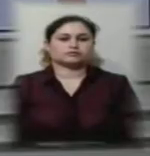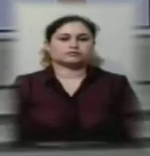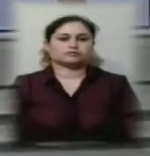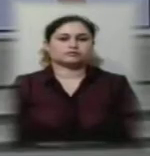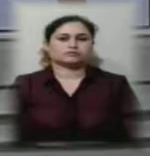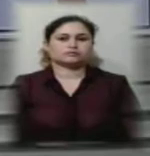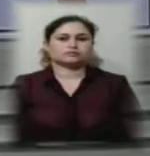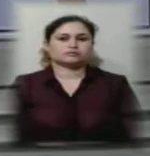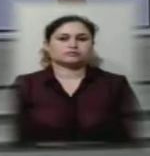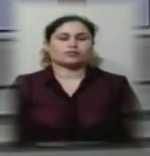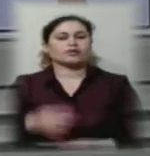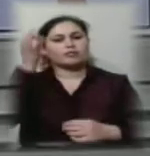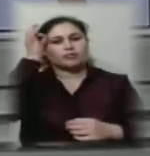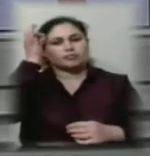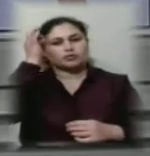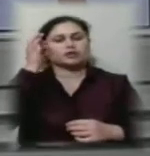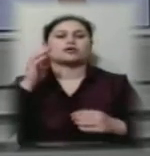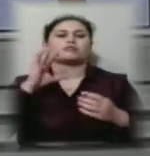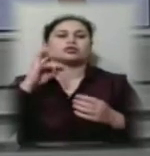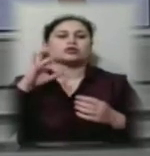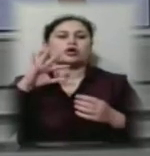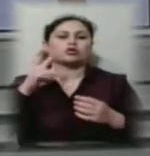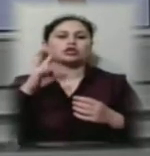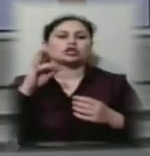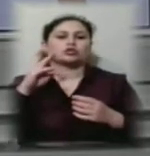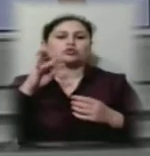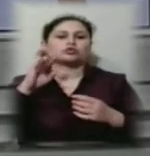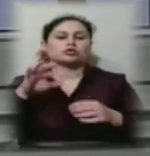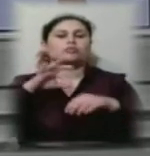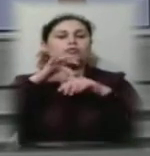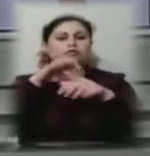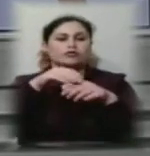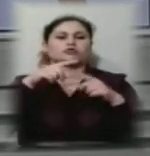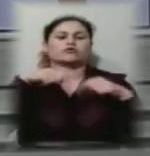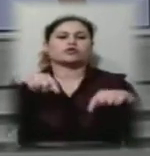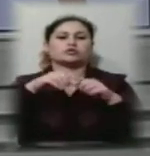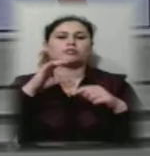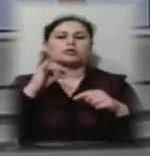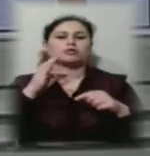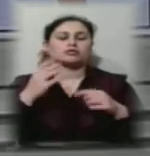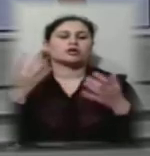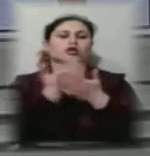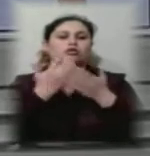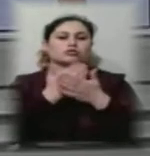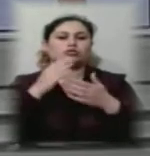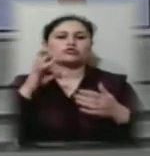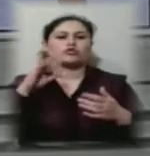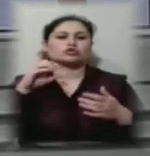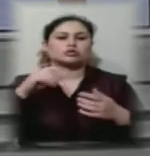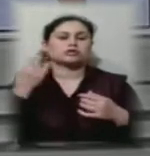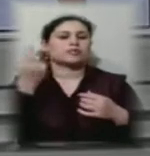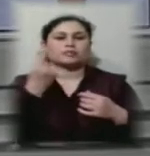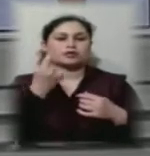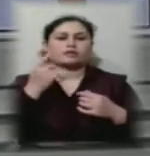Нагадаємо, міжнародний фестиваль «Кіноджем» проводить творче об'єднання кіно, освіта, творчість і перша херсонська кіношкола.